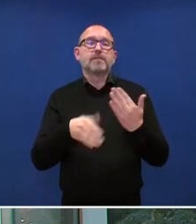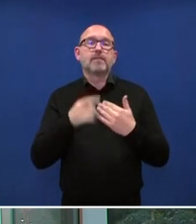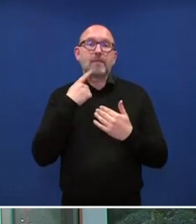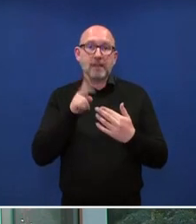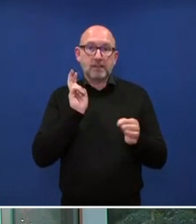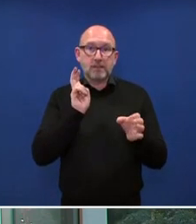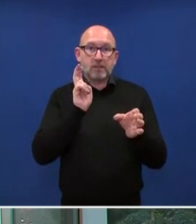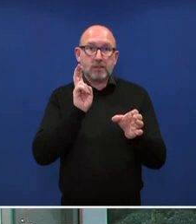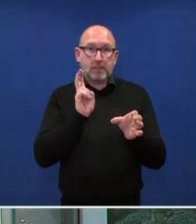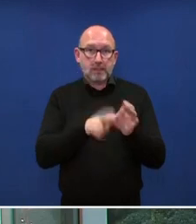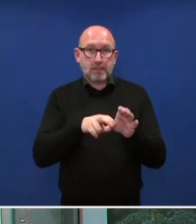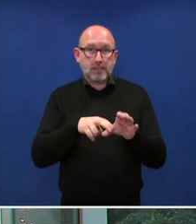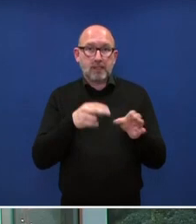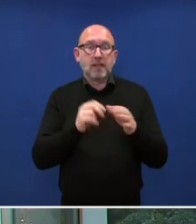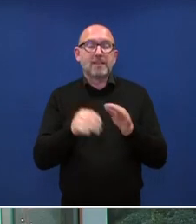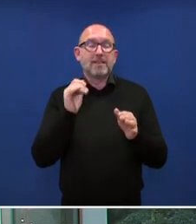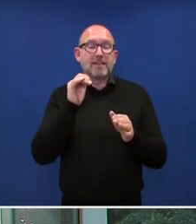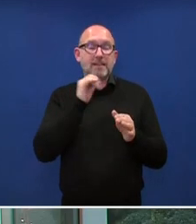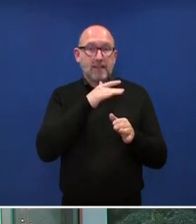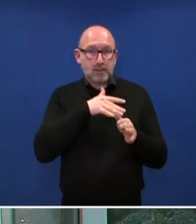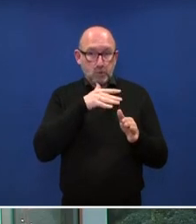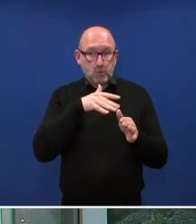der mazedonischen Identität?